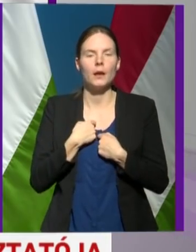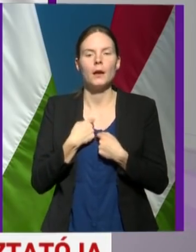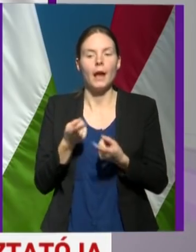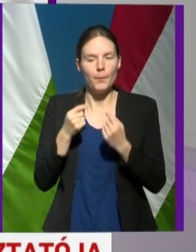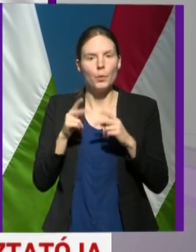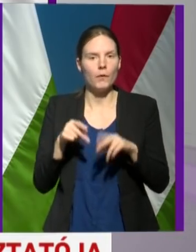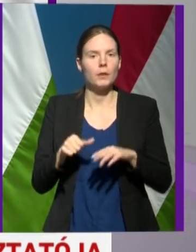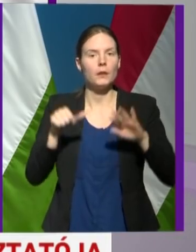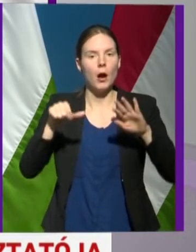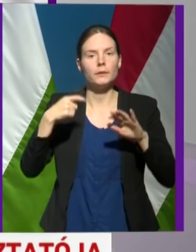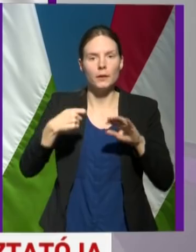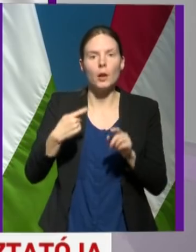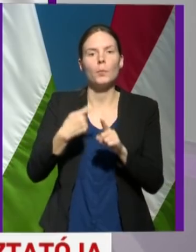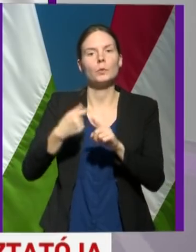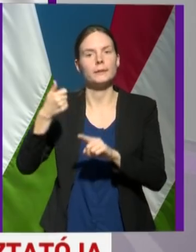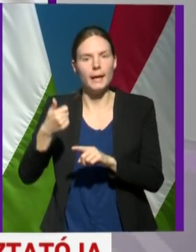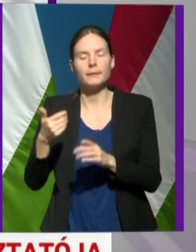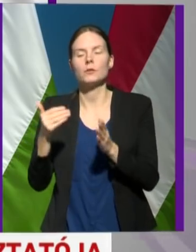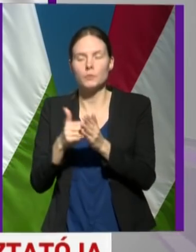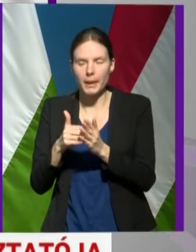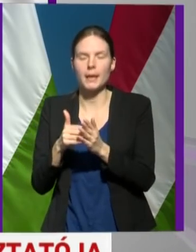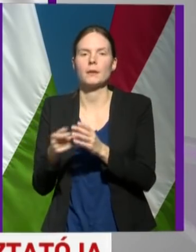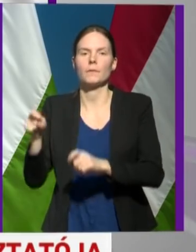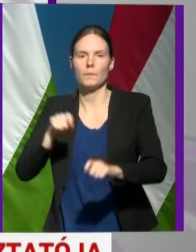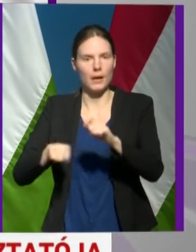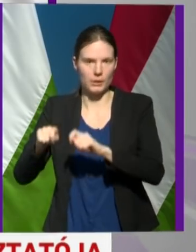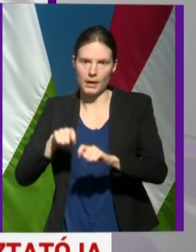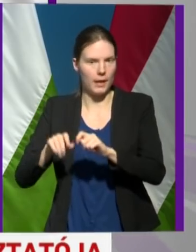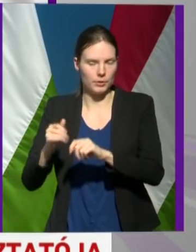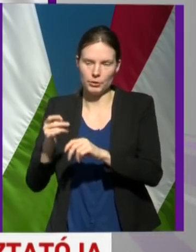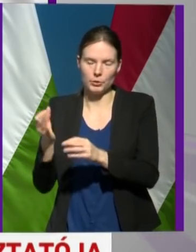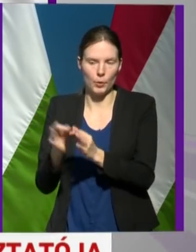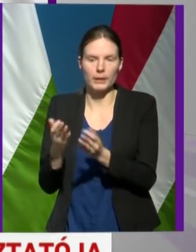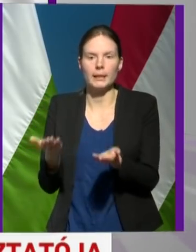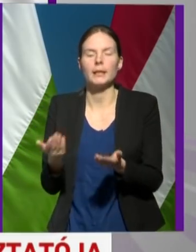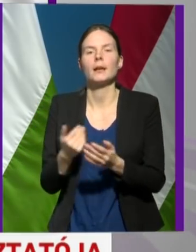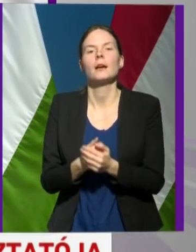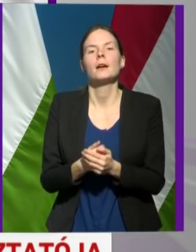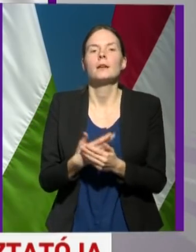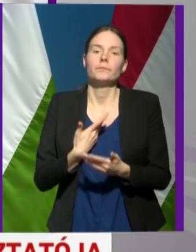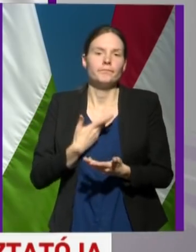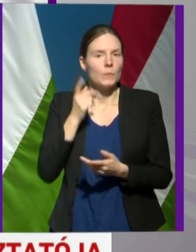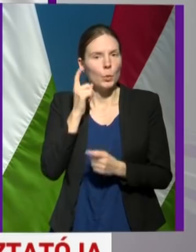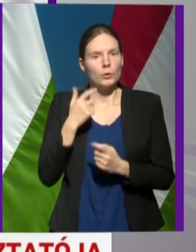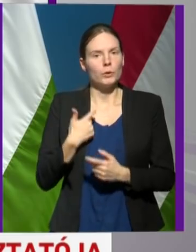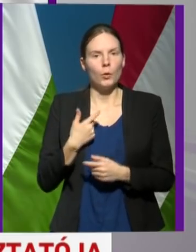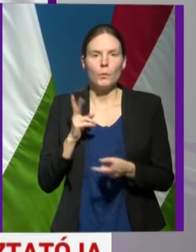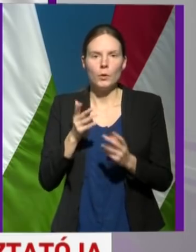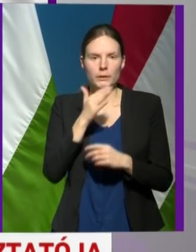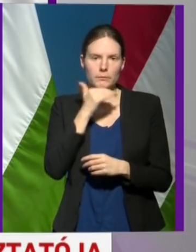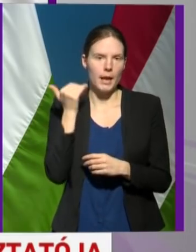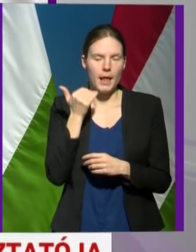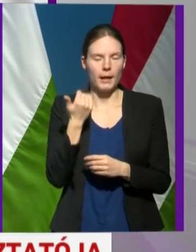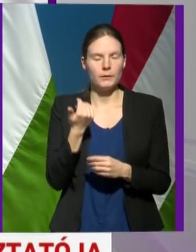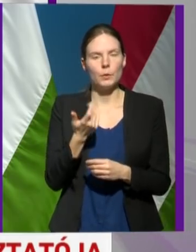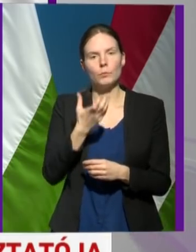6 darab, plusz 1, és még beszerzés alatt is vannak gépek. Tehát én úgy gondolom, hogy elegendő